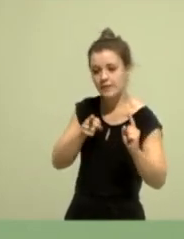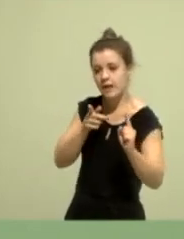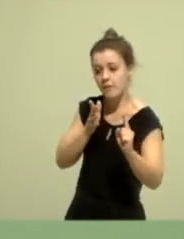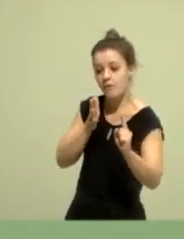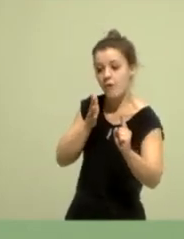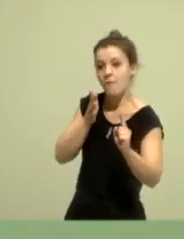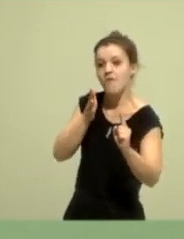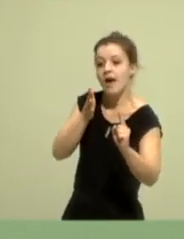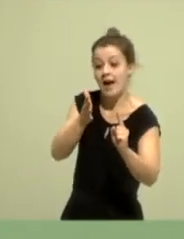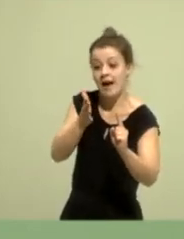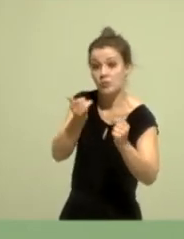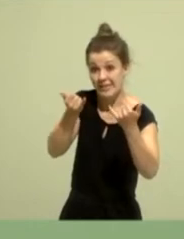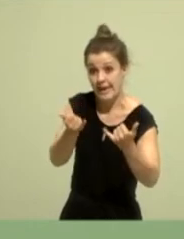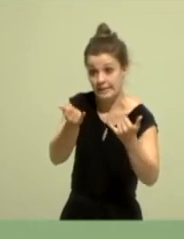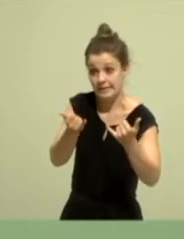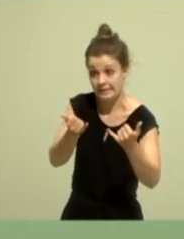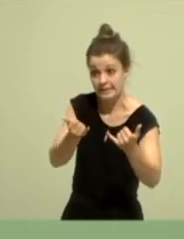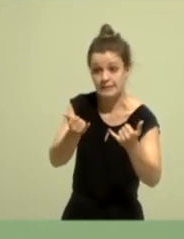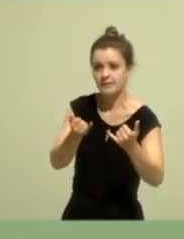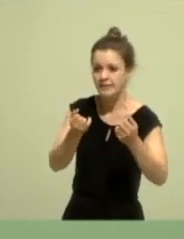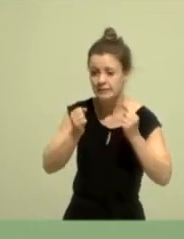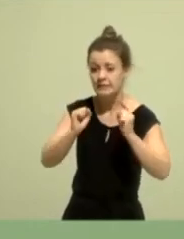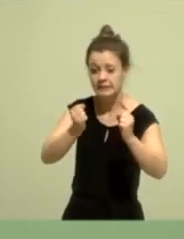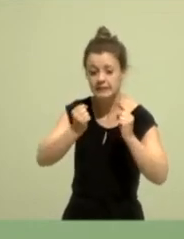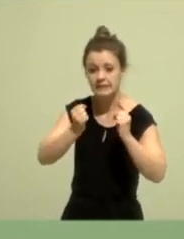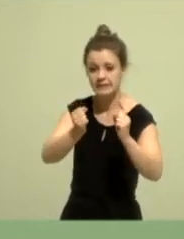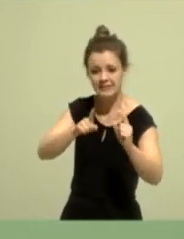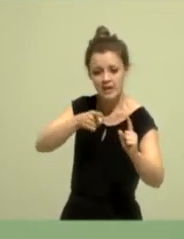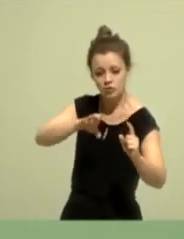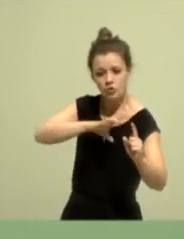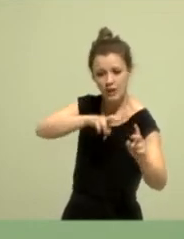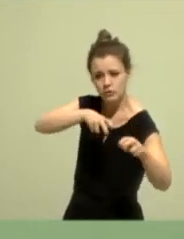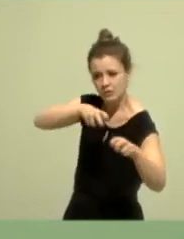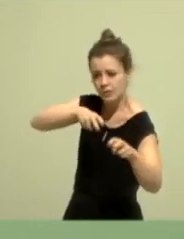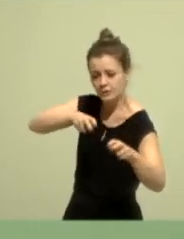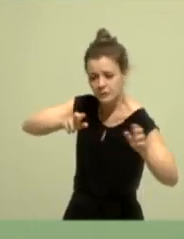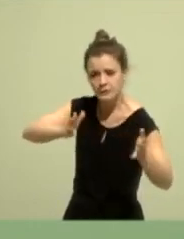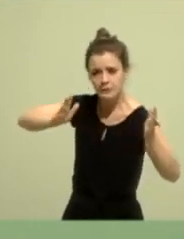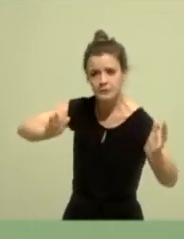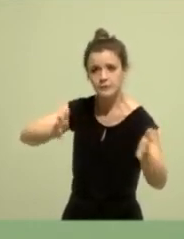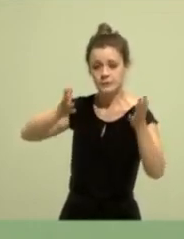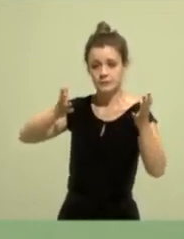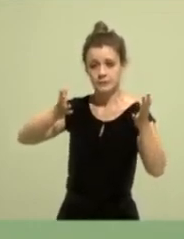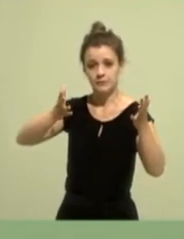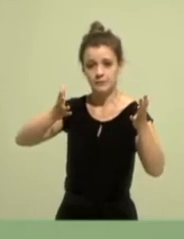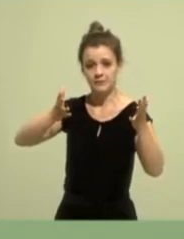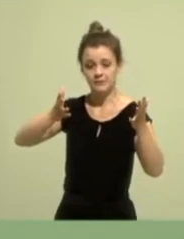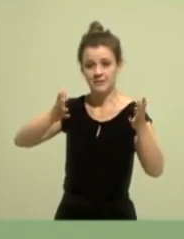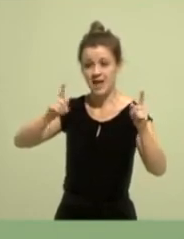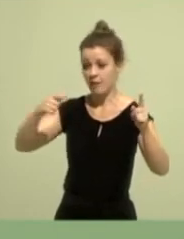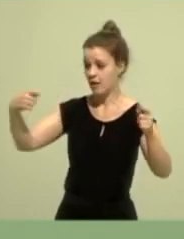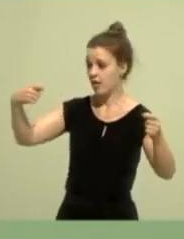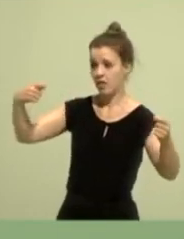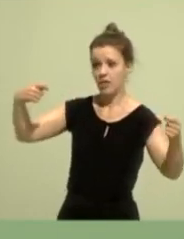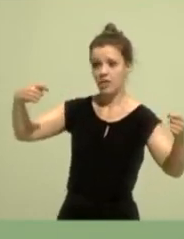die wir irgendwie, die sich irgendwie darbieten. Und das mit finanziellen Möglichkeiten in einer schwachen